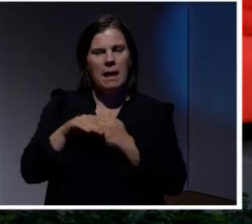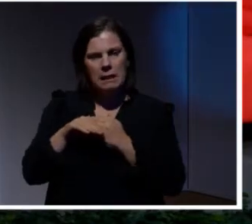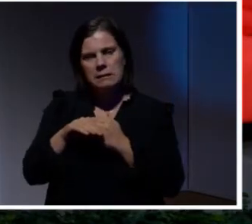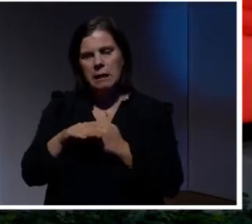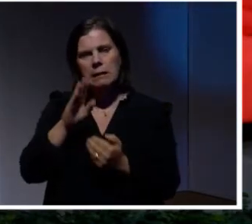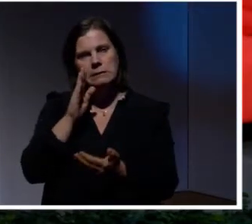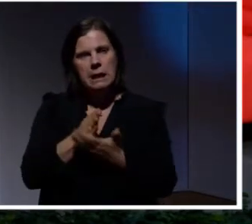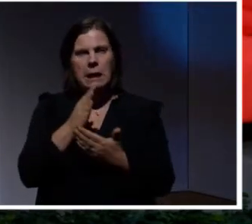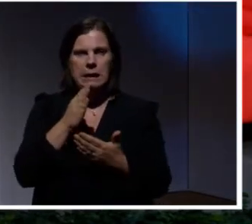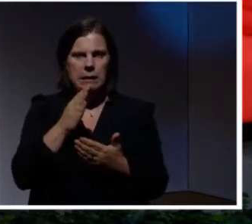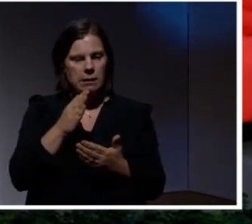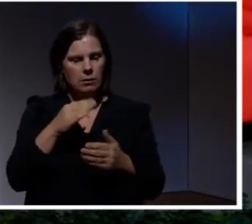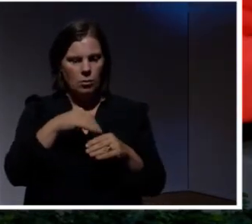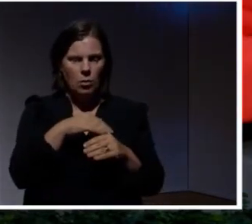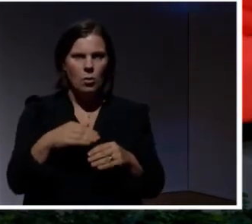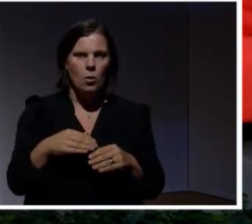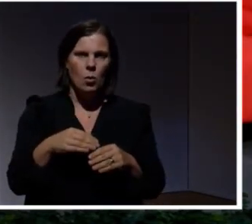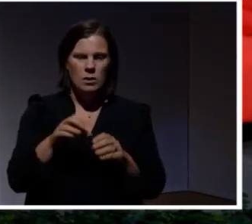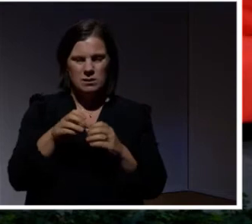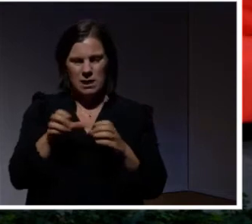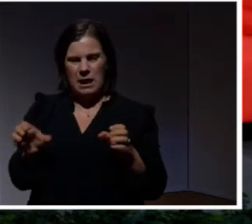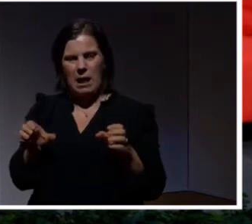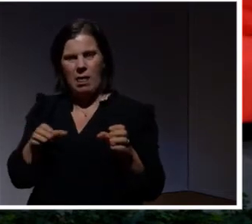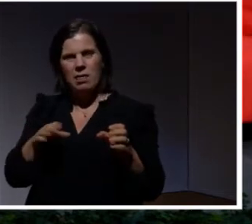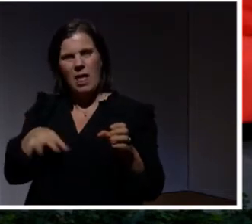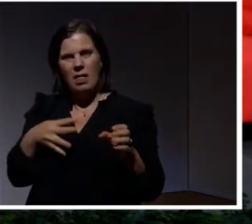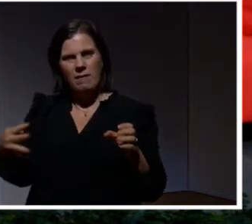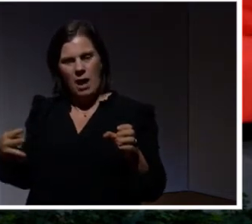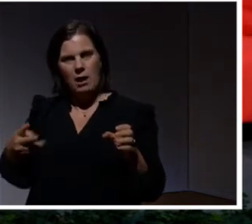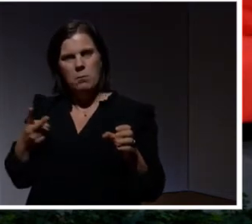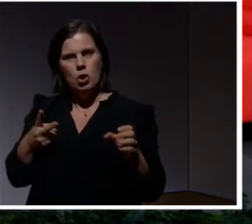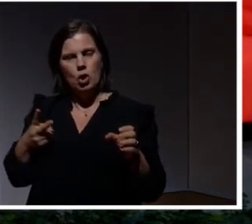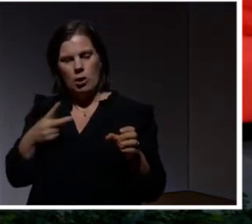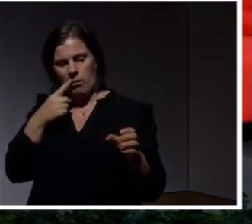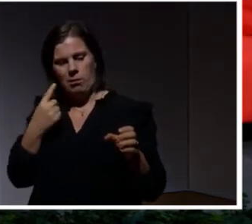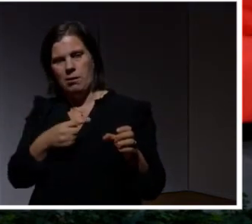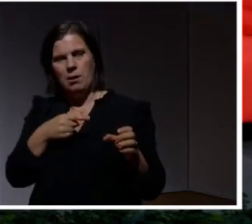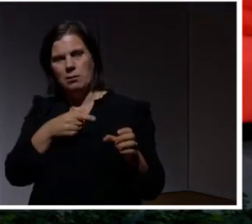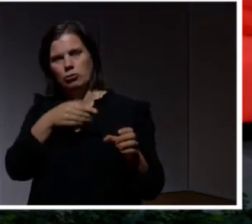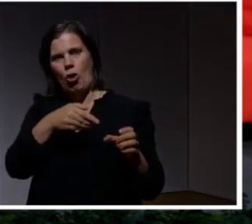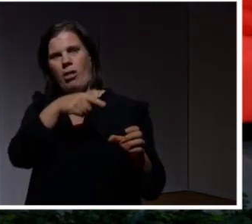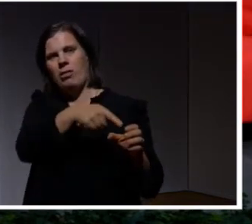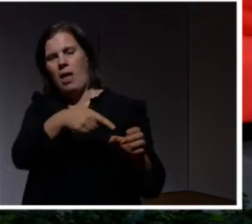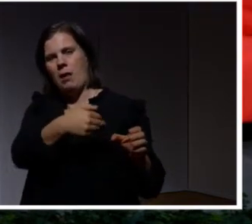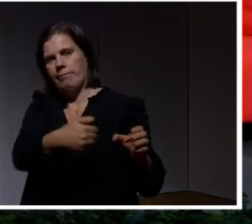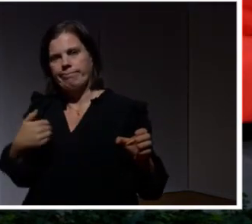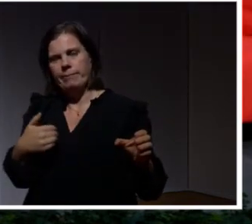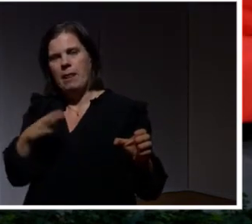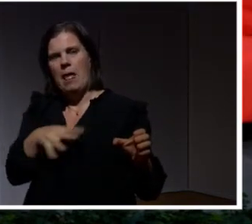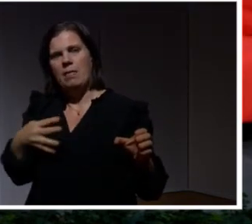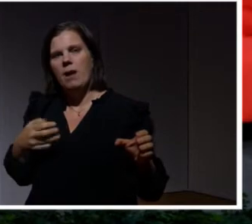appar och användare. Segmentera nätverk. Se till att man minimerar skadan. Sen är det så.